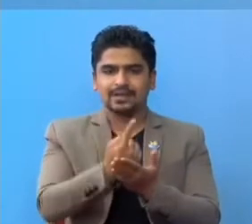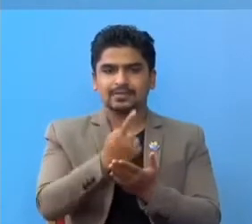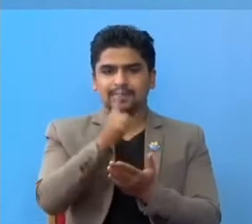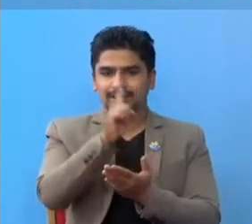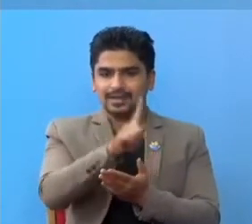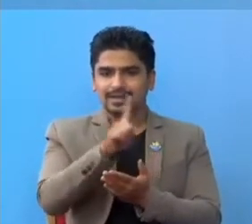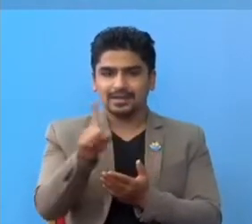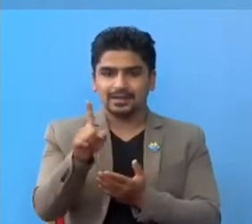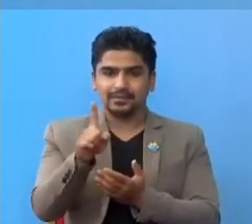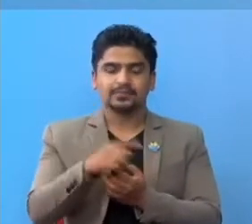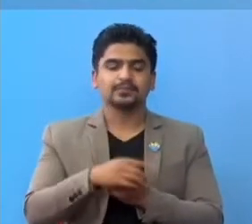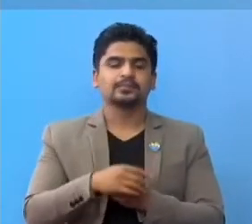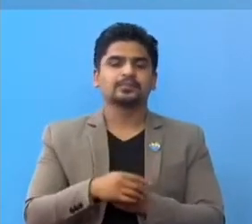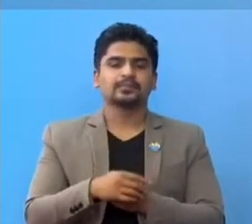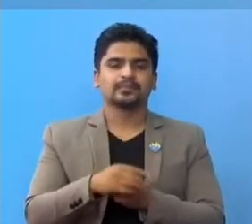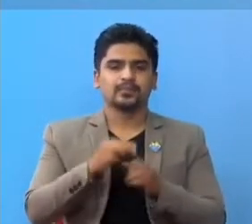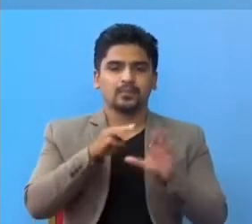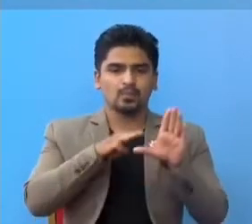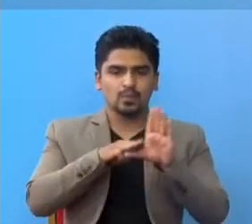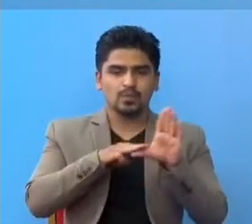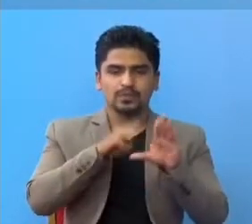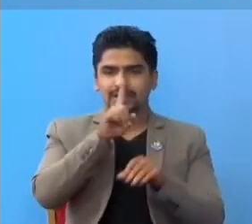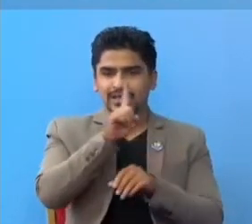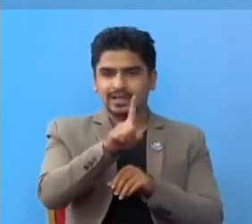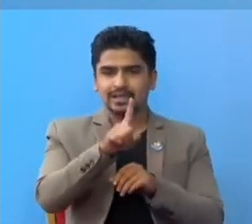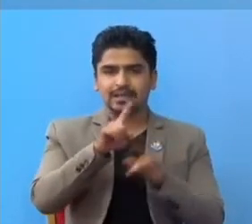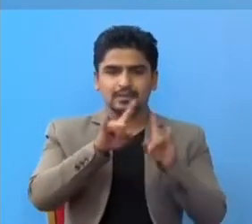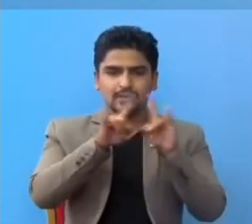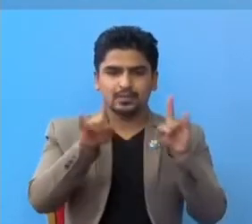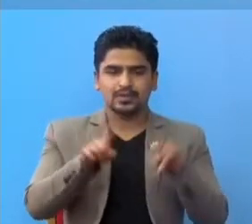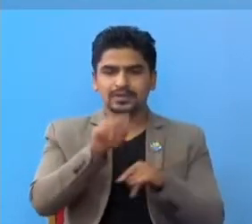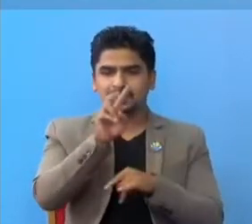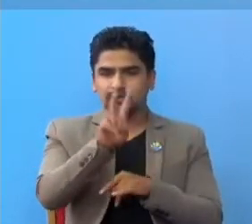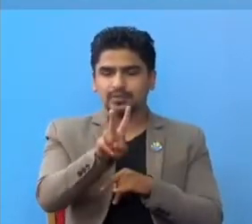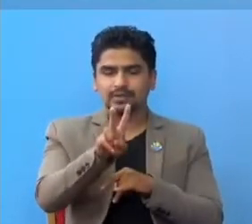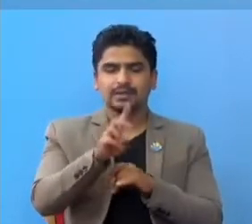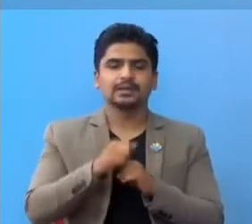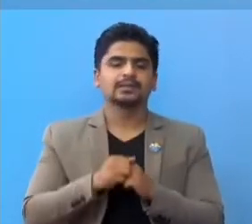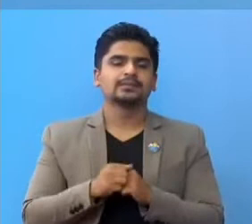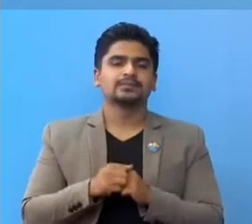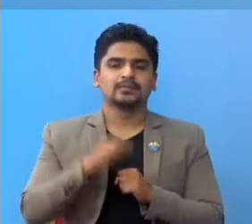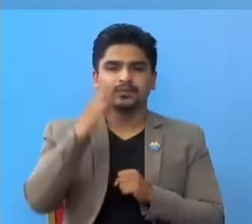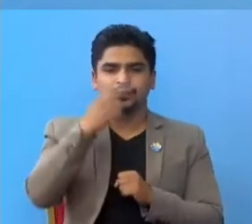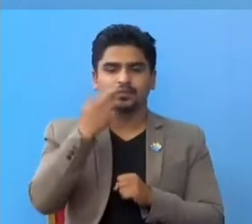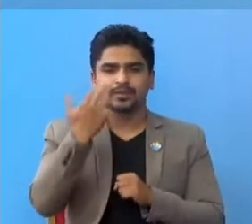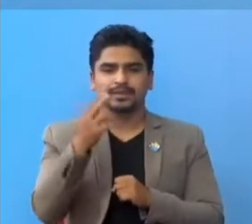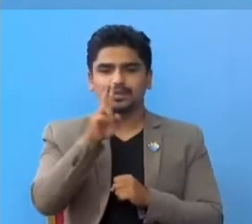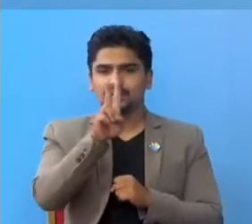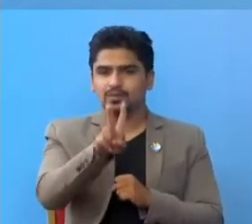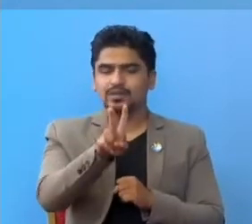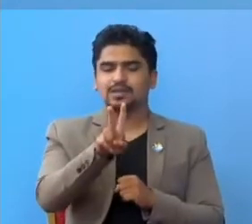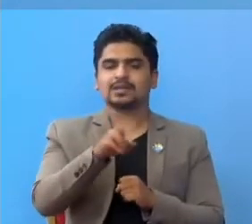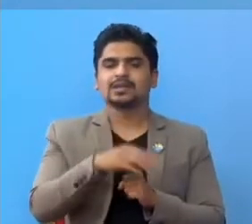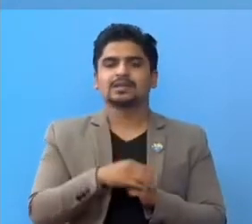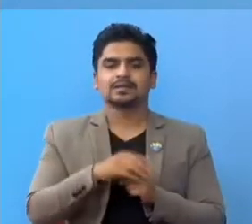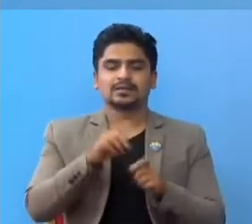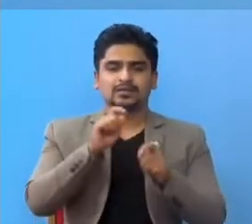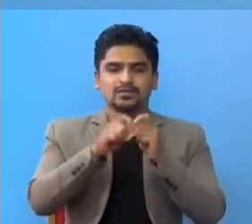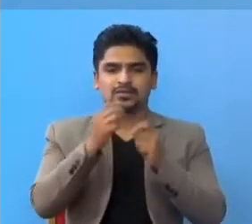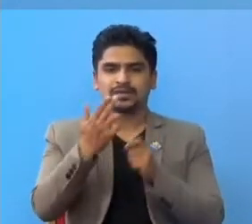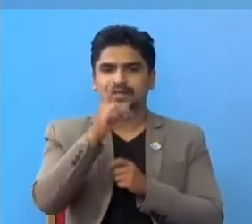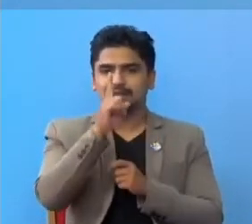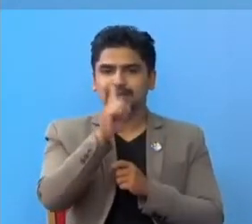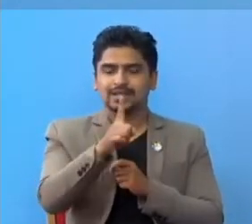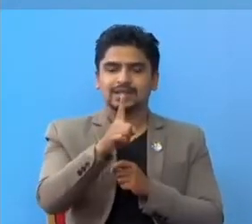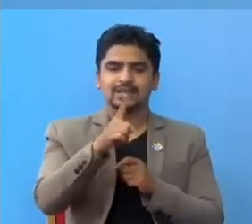का 11 जना, महत्तरी का 1 जना, पर्षा का 2 जना, रुपन्देई का 2 जना, सरलाई का